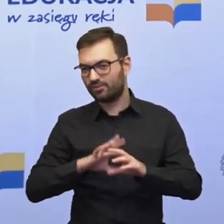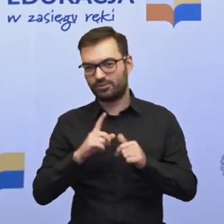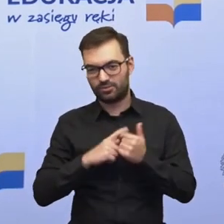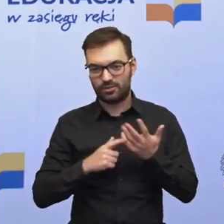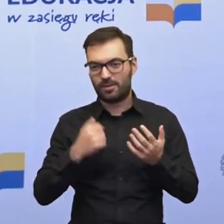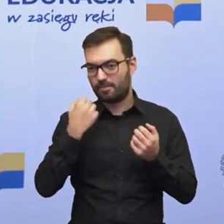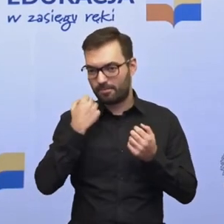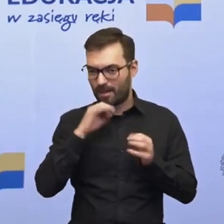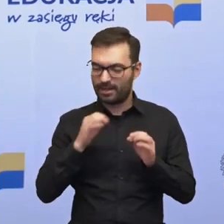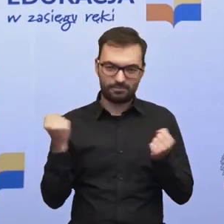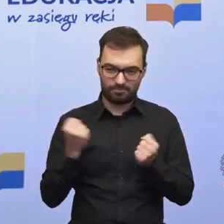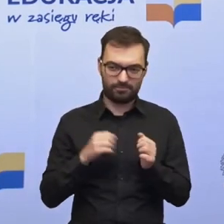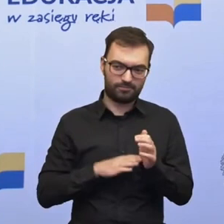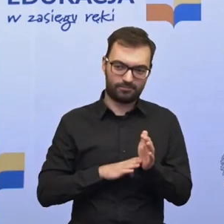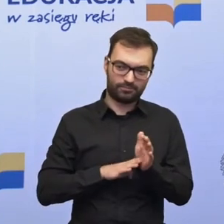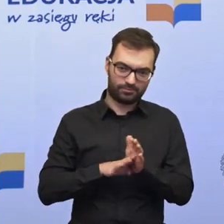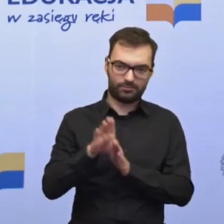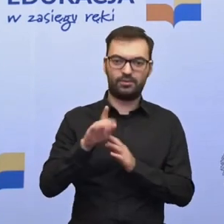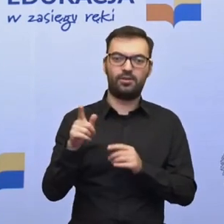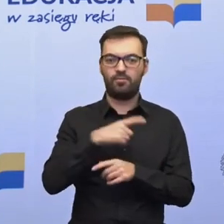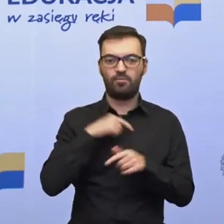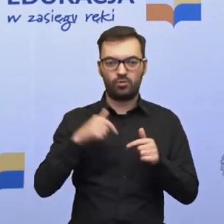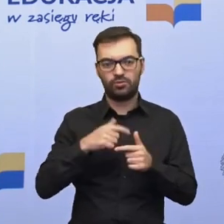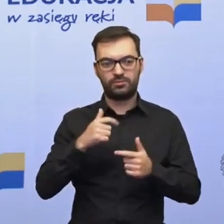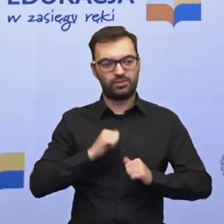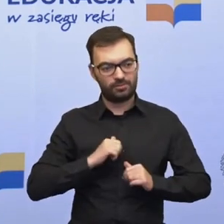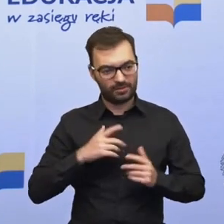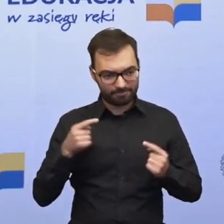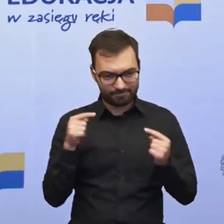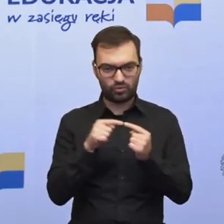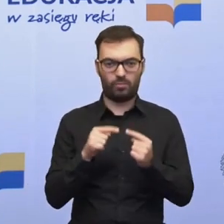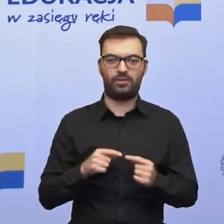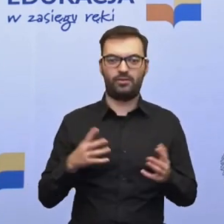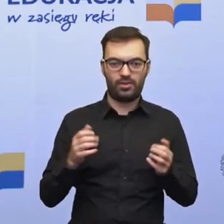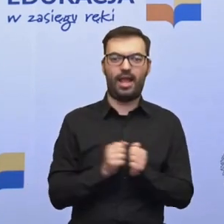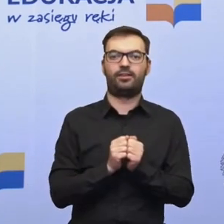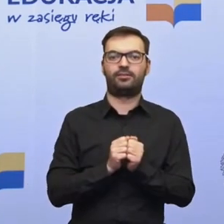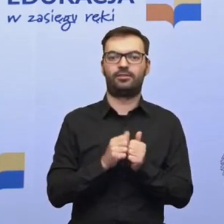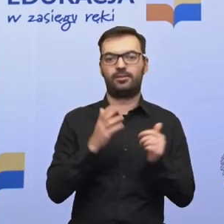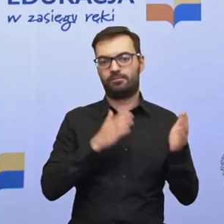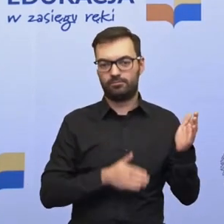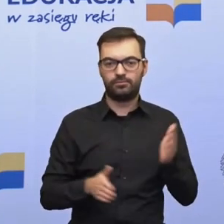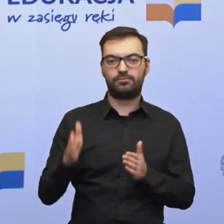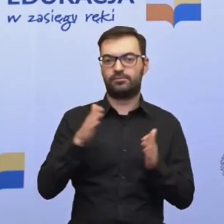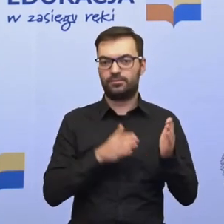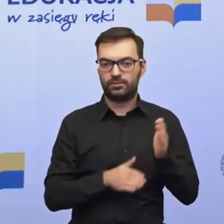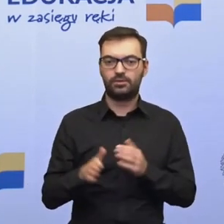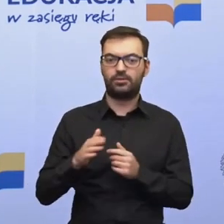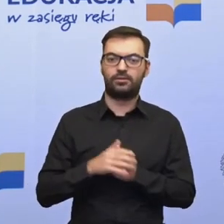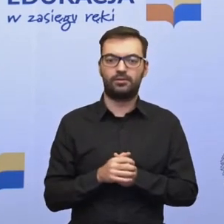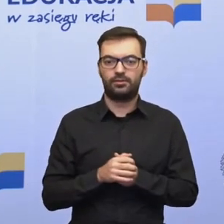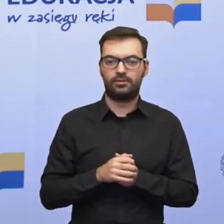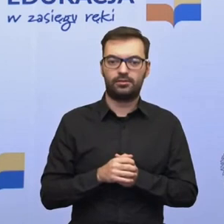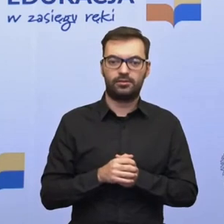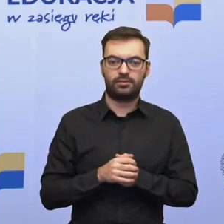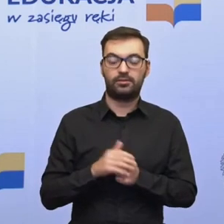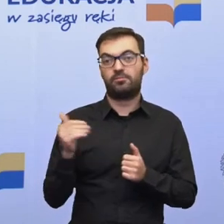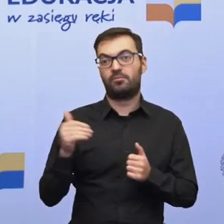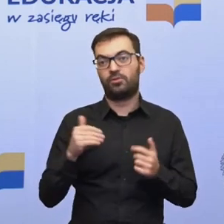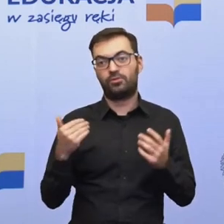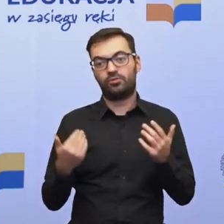bardzo do przodu. Więc my musimy się w tym odnajdować i też przygotowywać na może bardziej